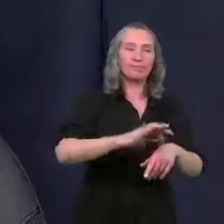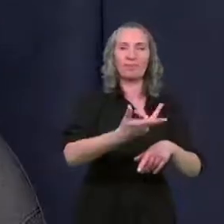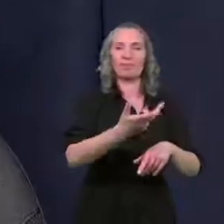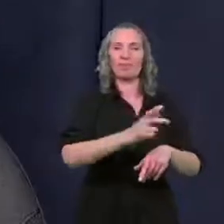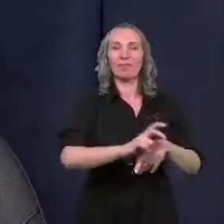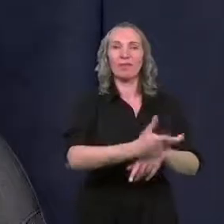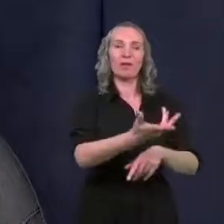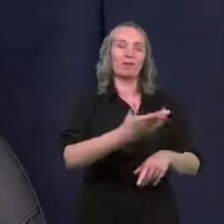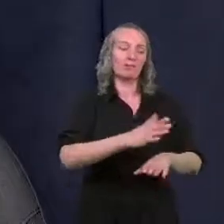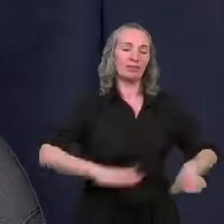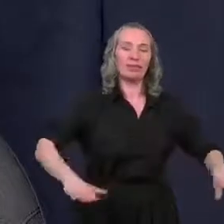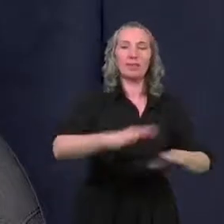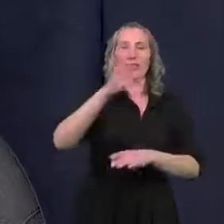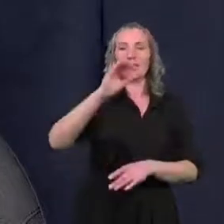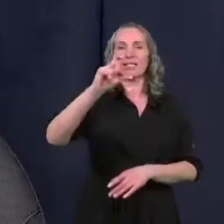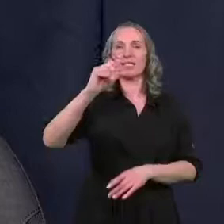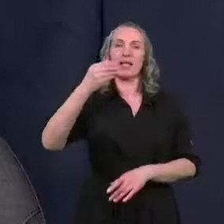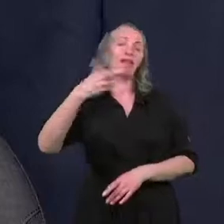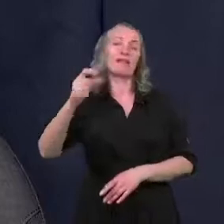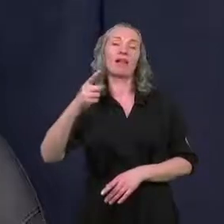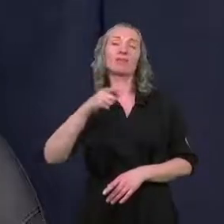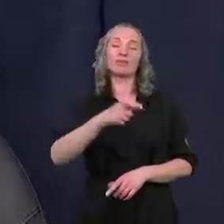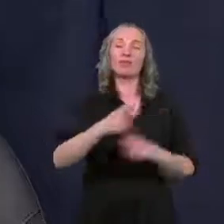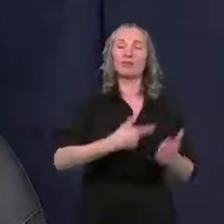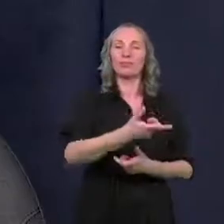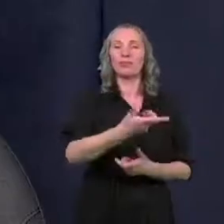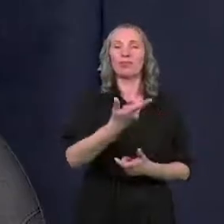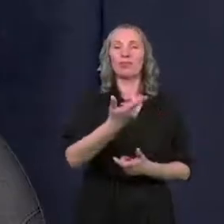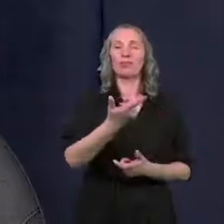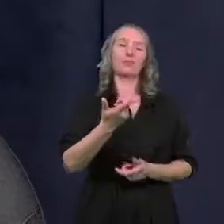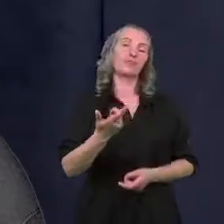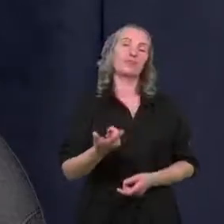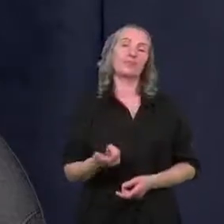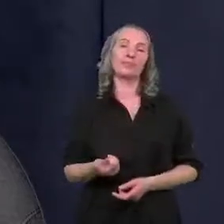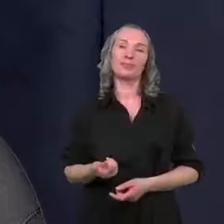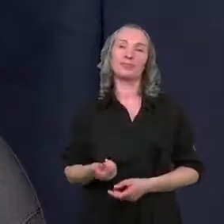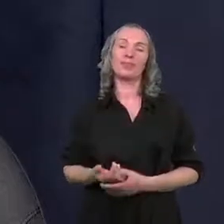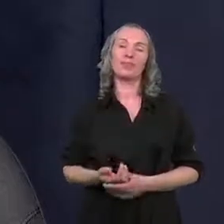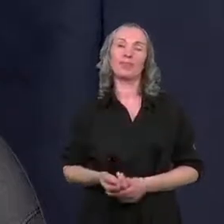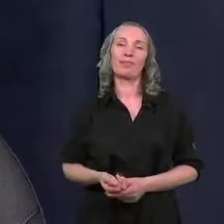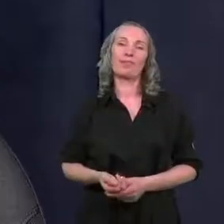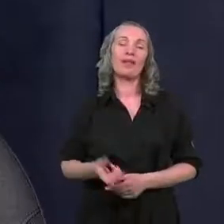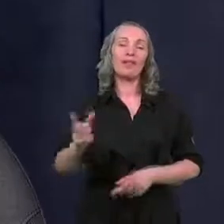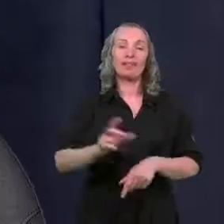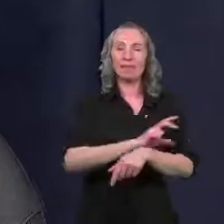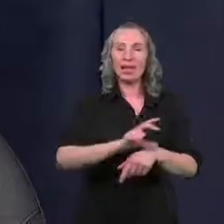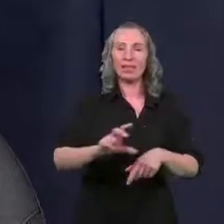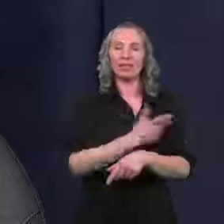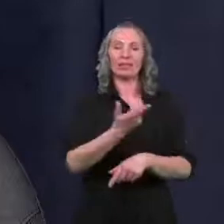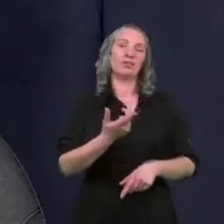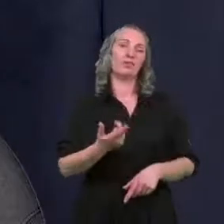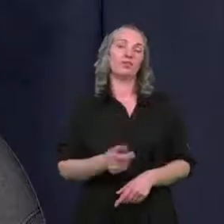na tej scenie, no to realizacja powiedzmy bardziej takich zaawansowanych technicznie,